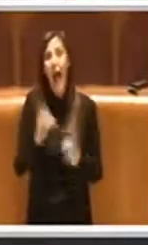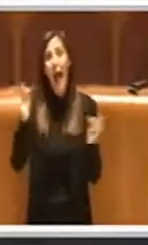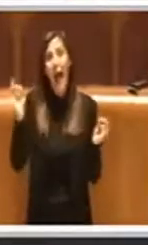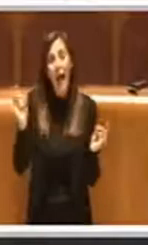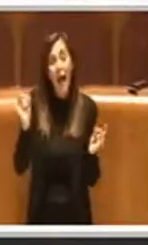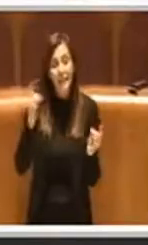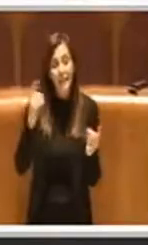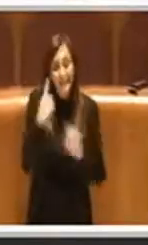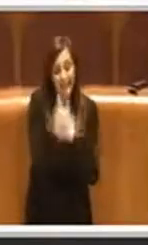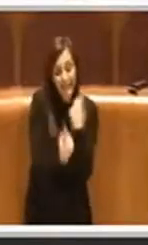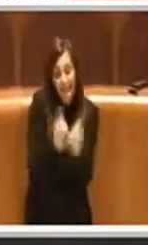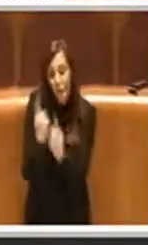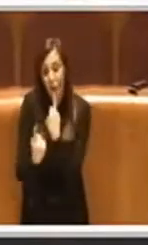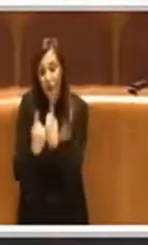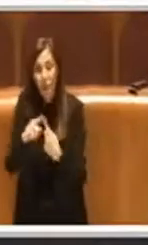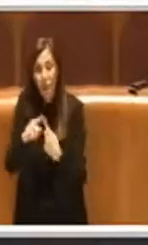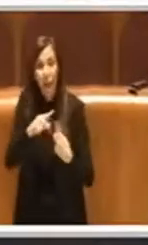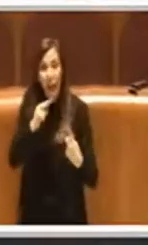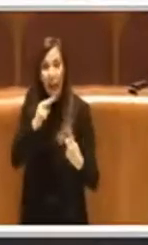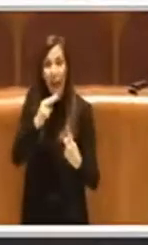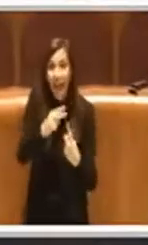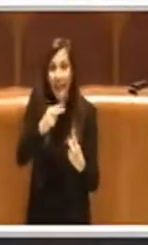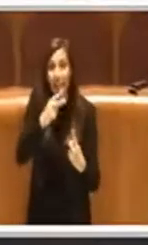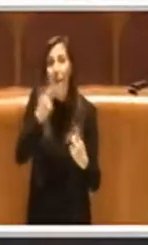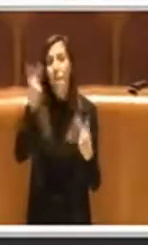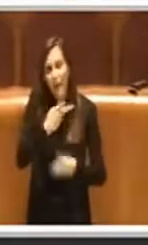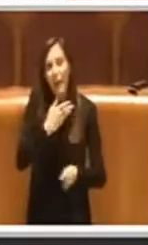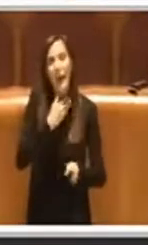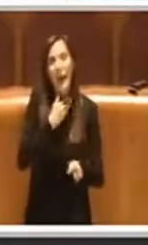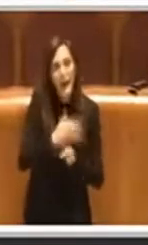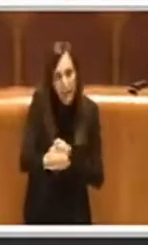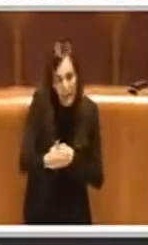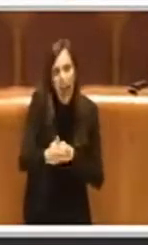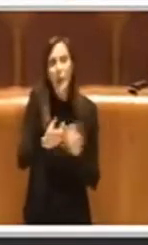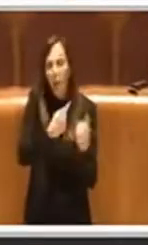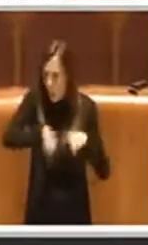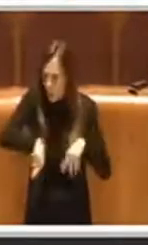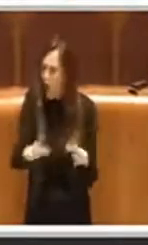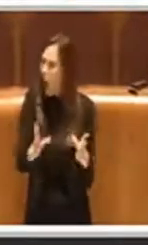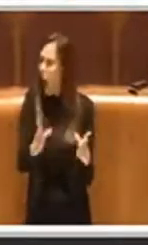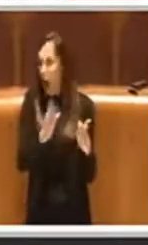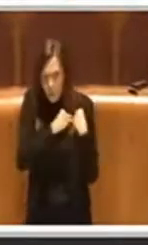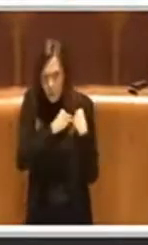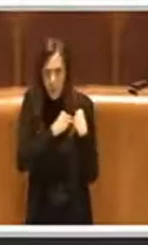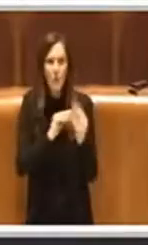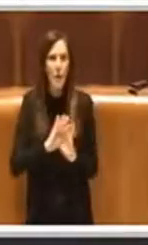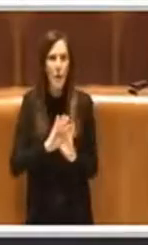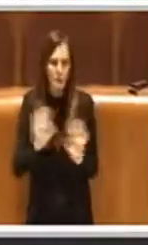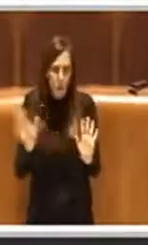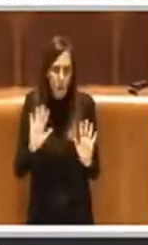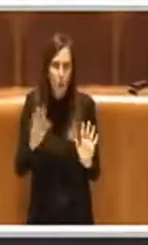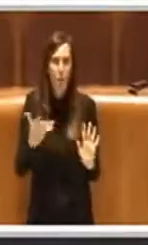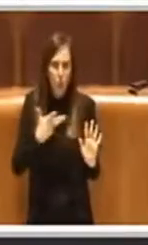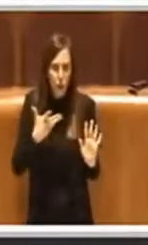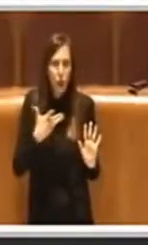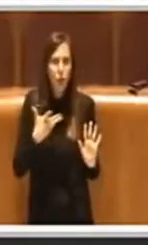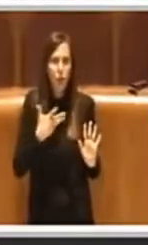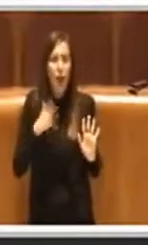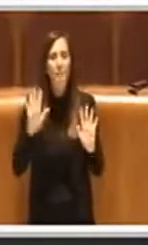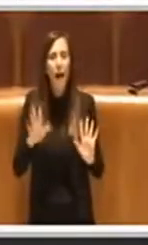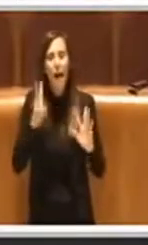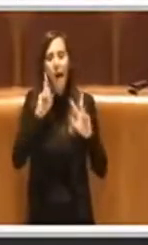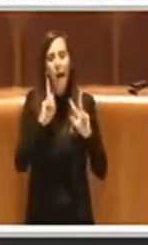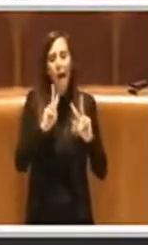risposte anche con del ritardo e dunque ci assumiamo anche una responsabilità, però le analisi vanno